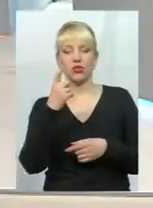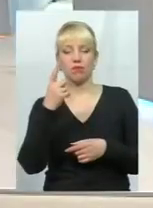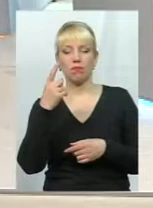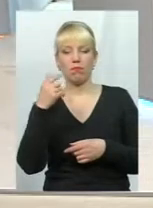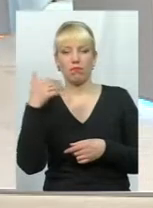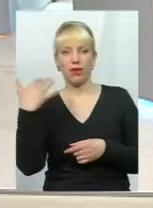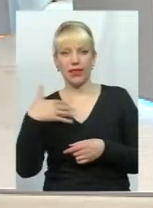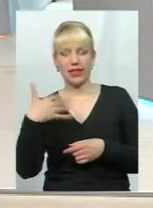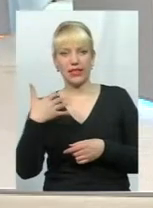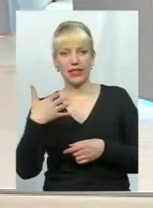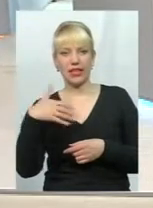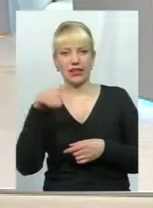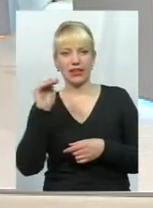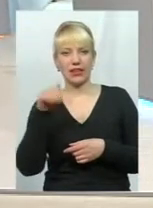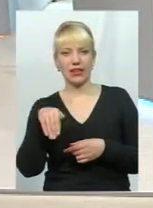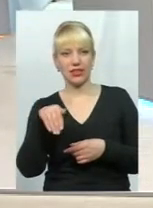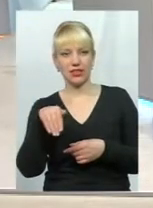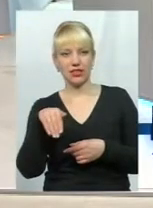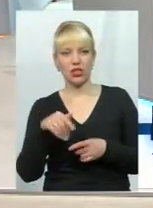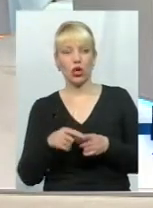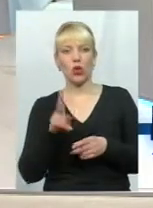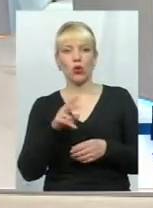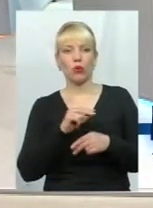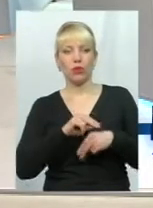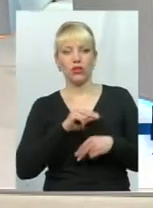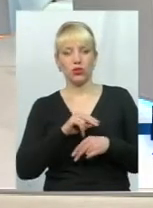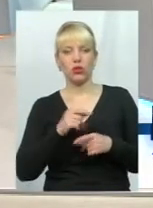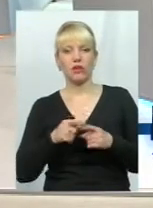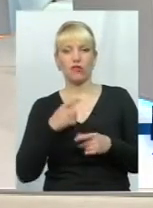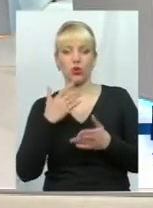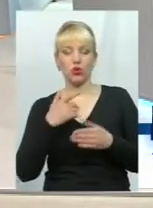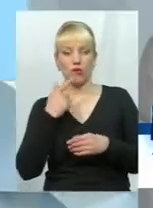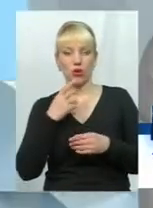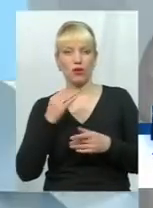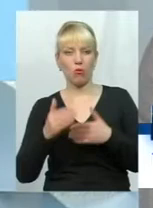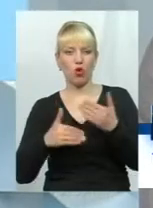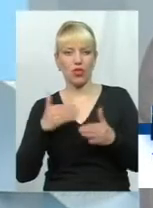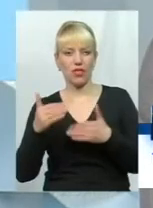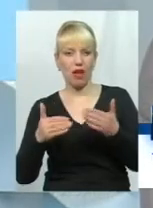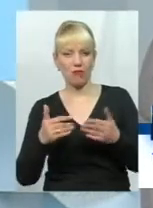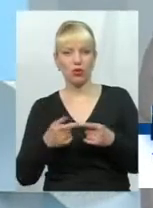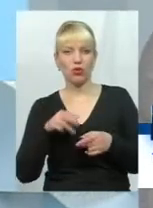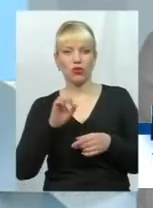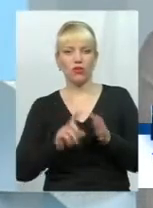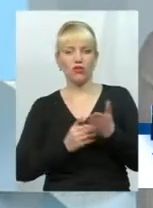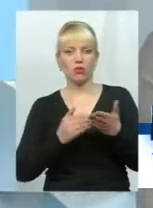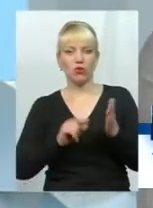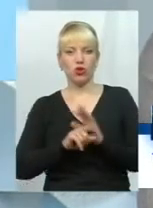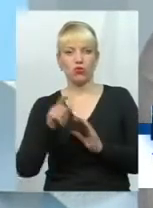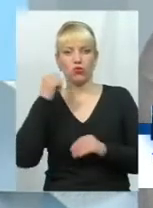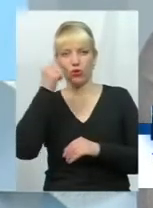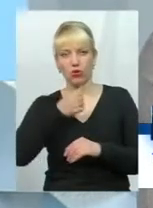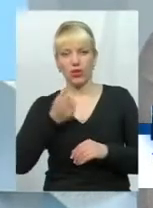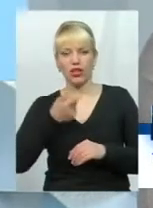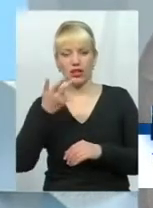суб'єктів господарювання, які працюють. Якщо говорити про динаміку, то з початку року кількість юридичних осіб,